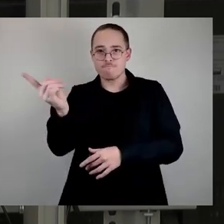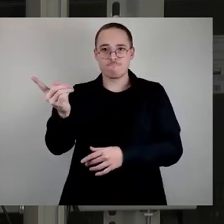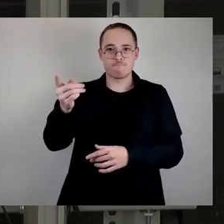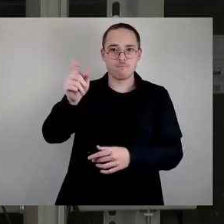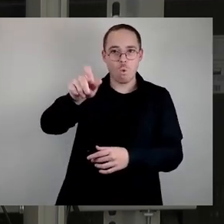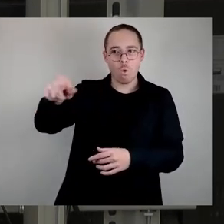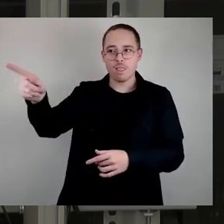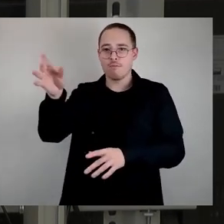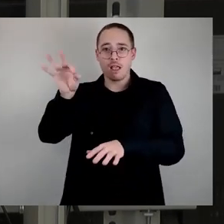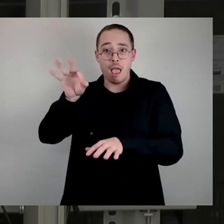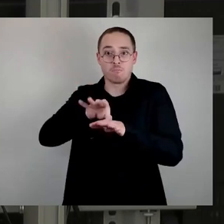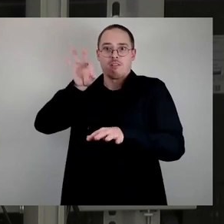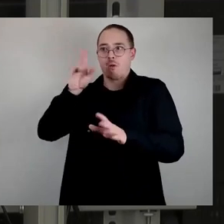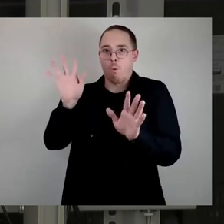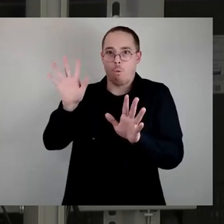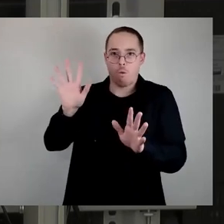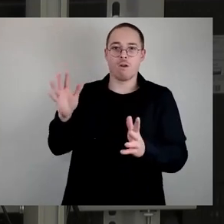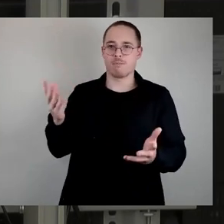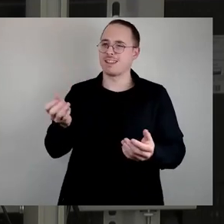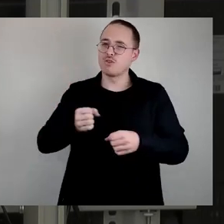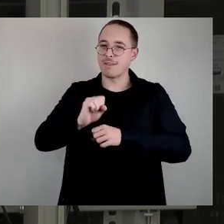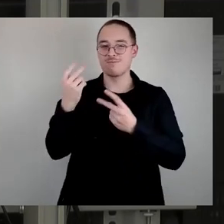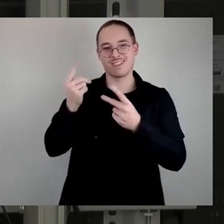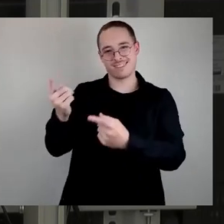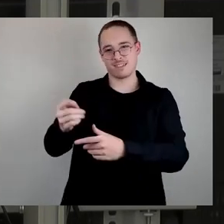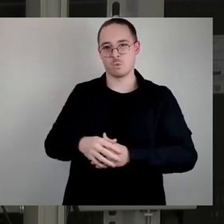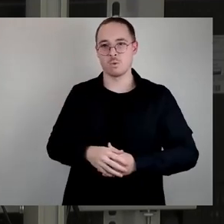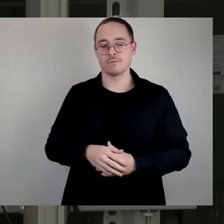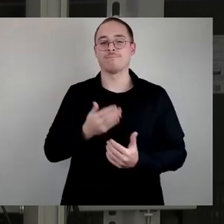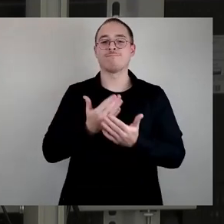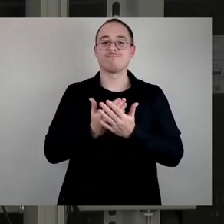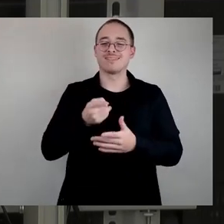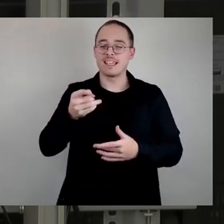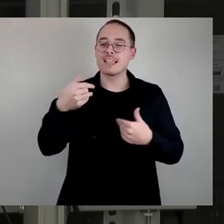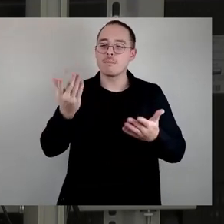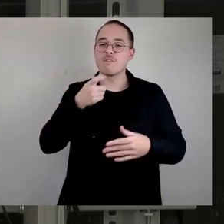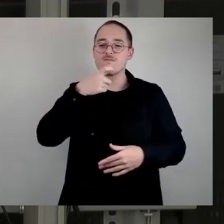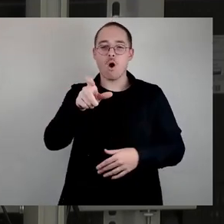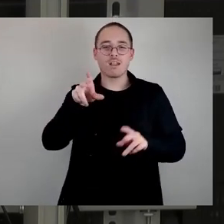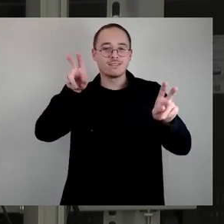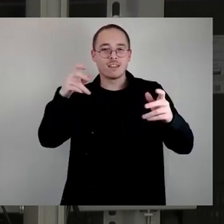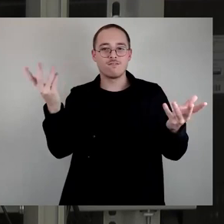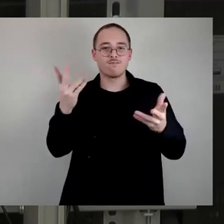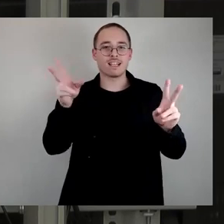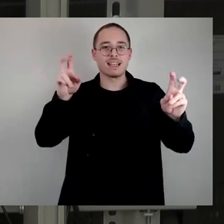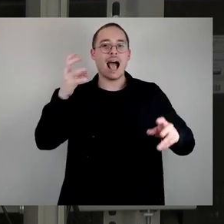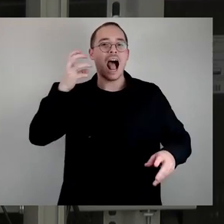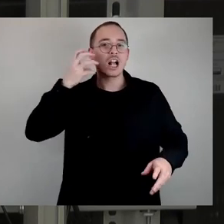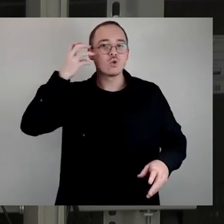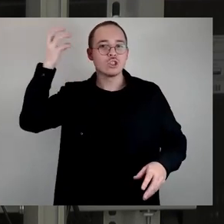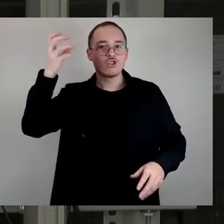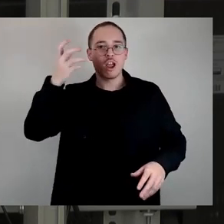Es gibt nicht umsonst den Begriff der akustischen Umweltverschmutzung. Und genau das ist es, was mir an dieser